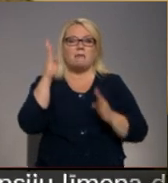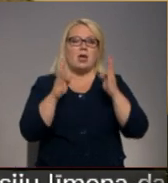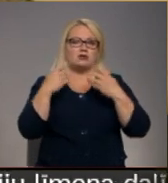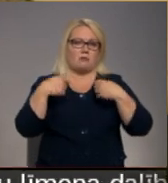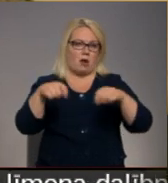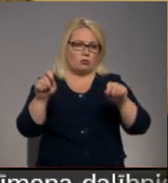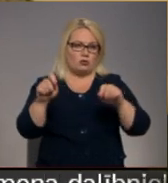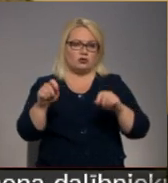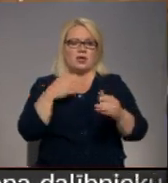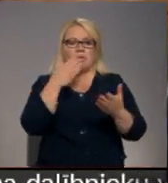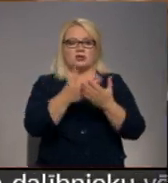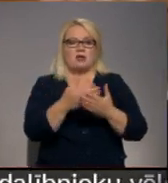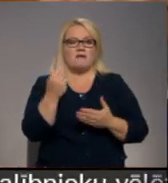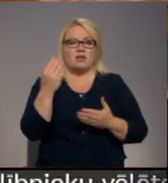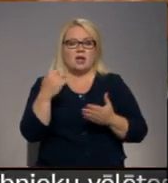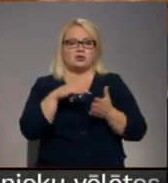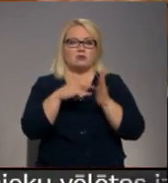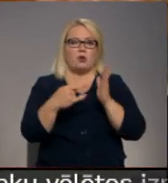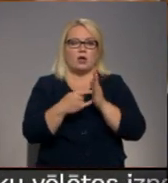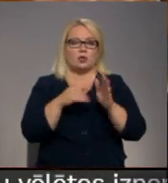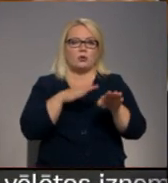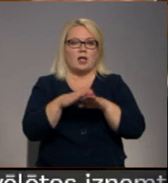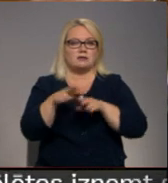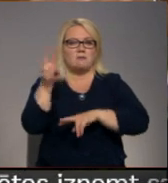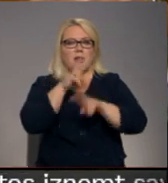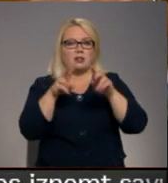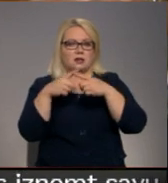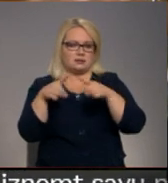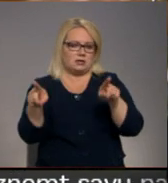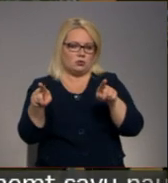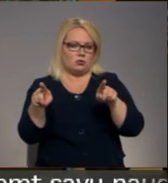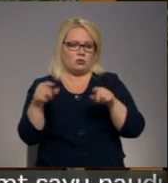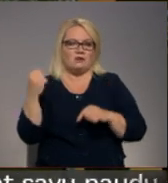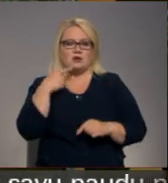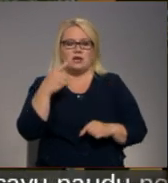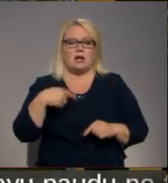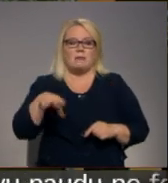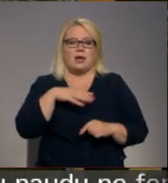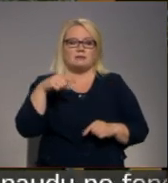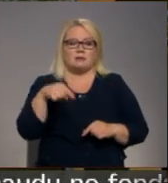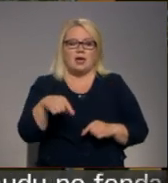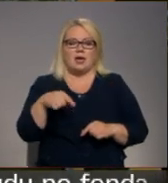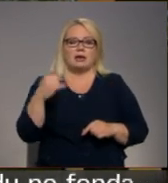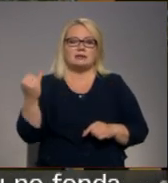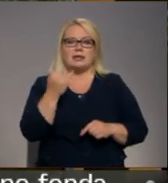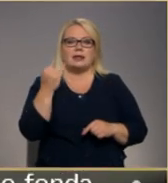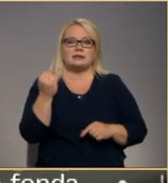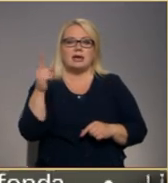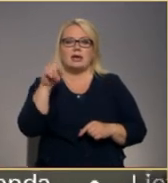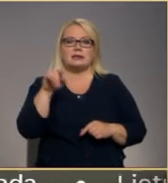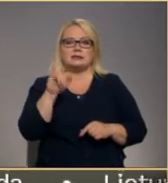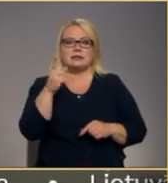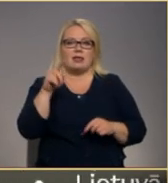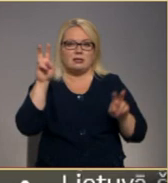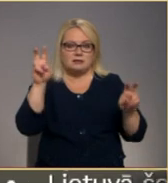tādu, iesakot finanses projektu realizācijai meklēt citur. Šeit mēs bijām tāds loks, kuru interesēja sils, bet es